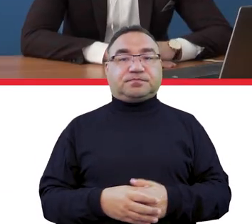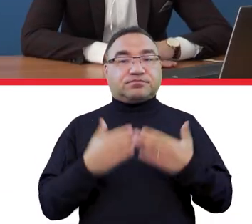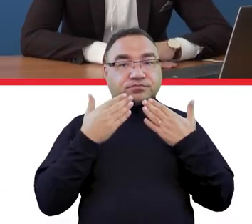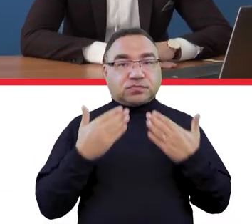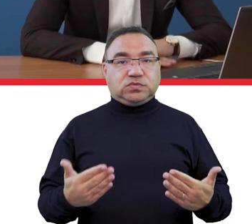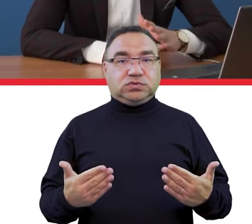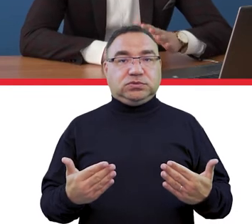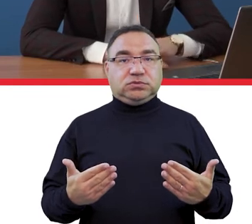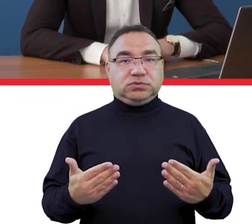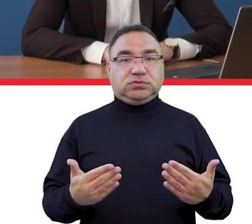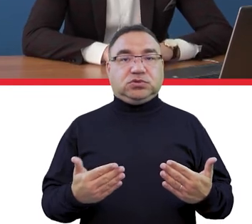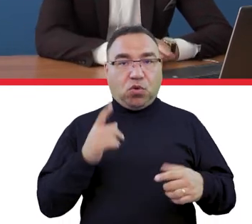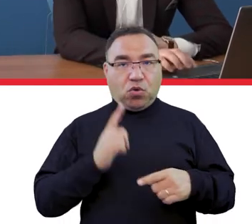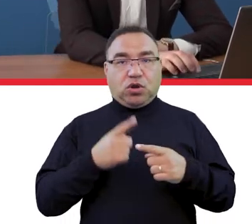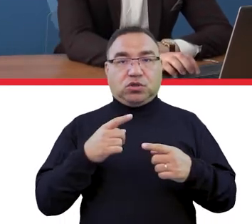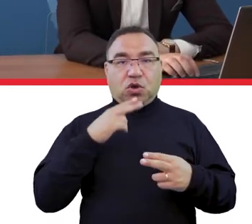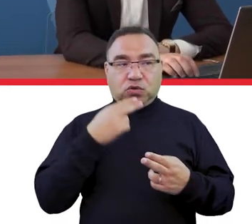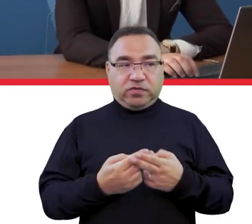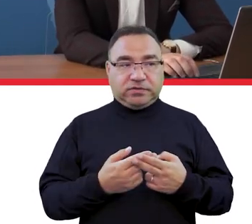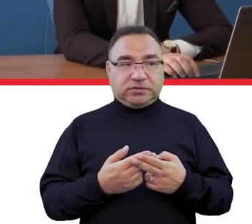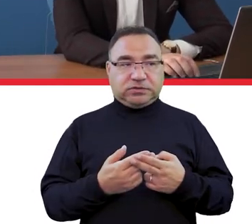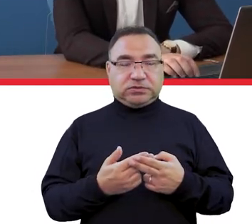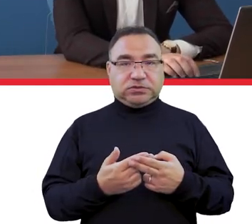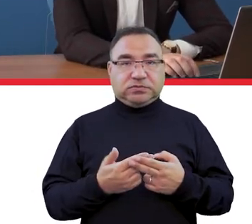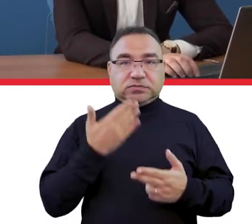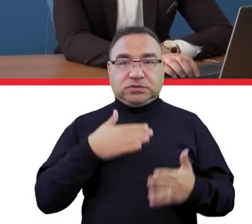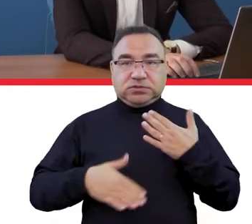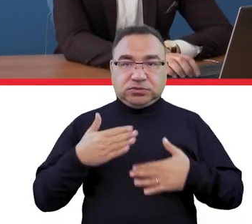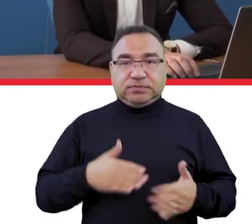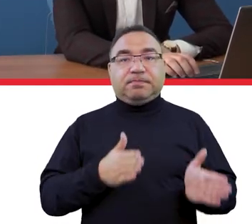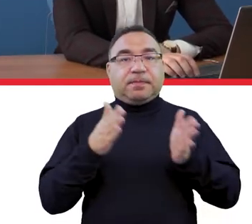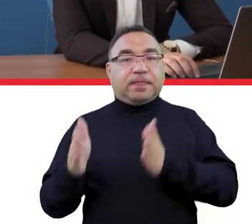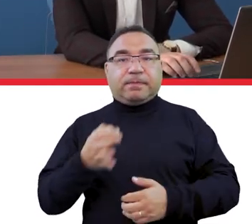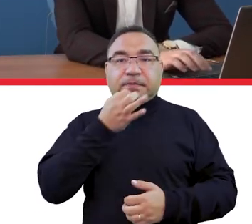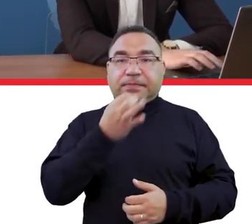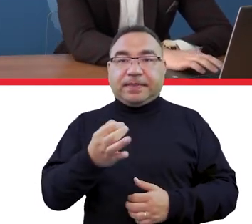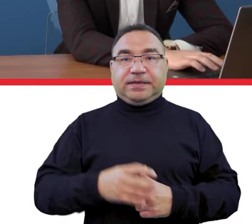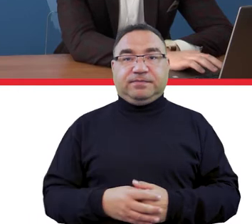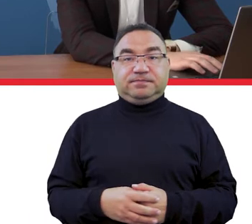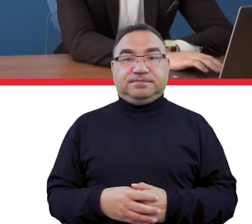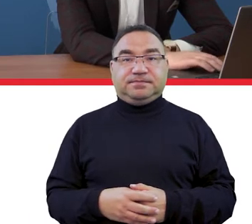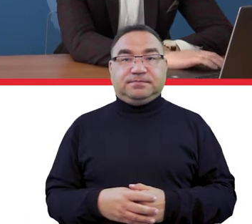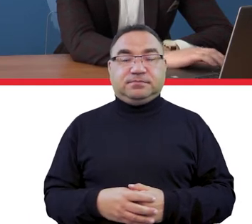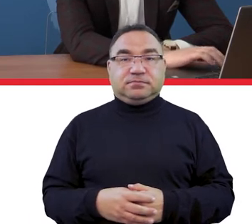Ok, dziękuję bardzo. To jest bardzo konkretna odpowiedź i bardzo się z tego powodu cieszymy. Kolejne pytanie,